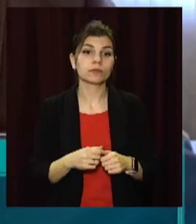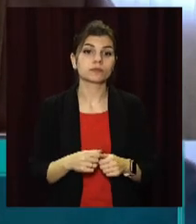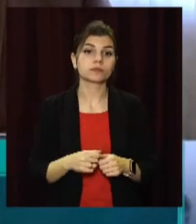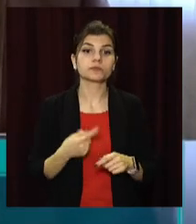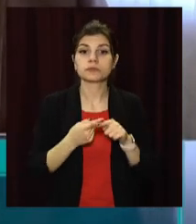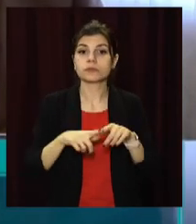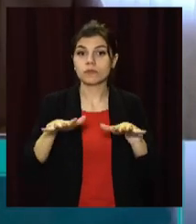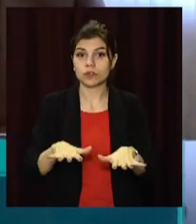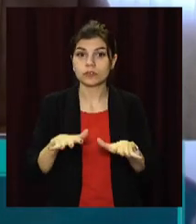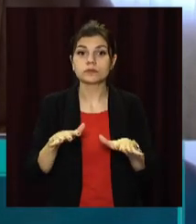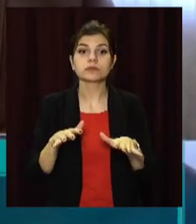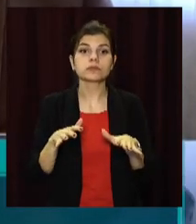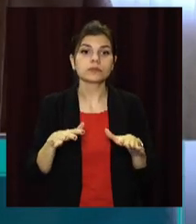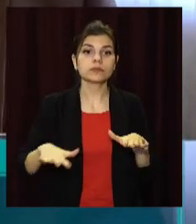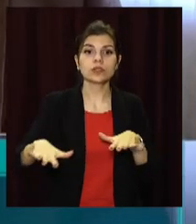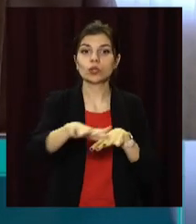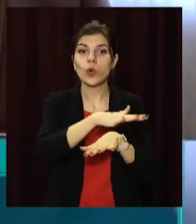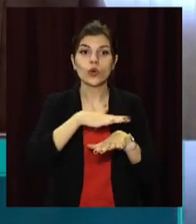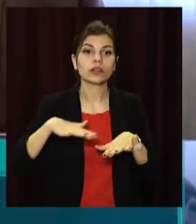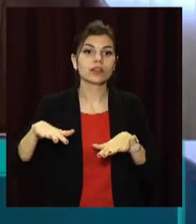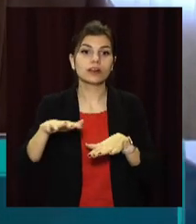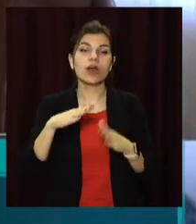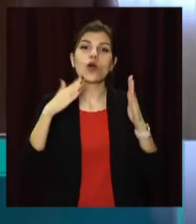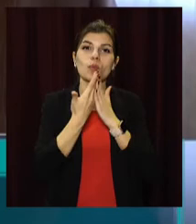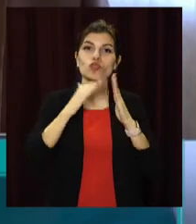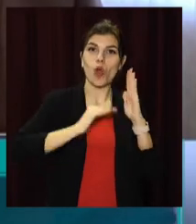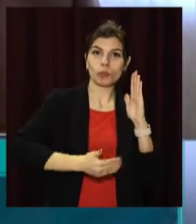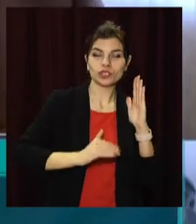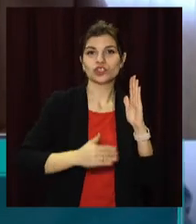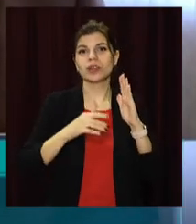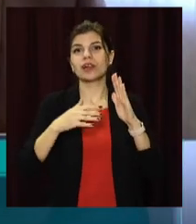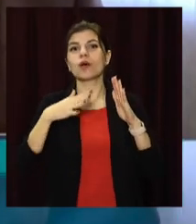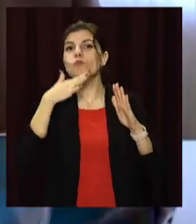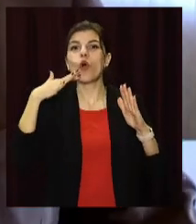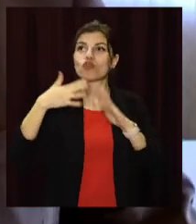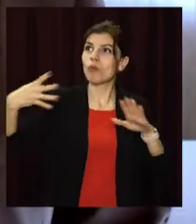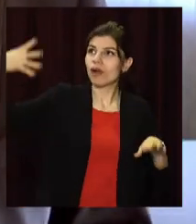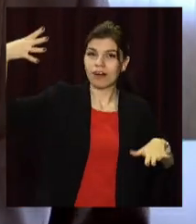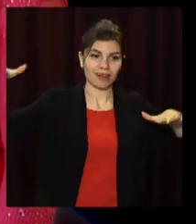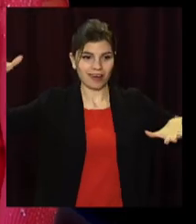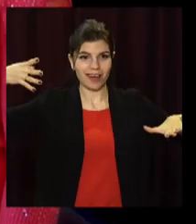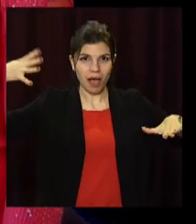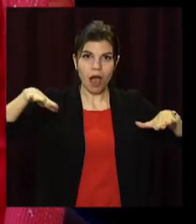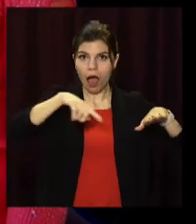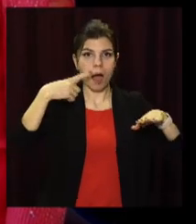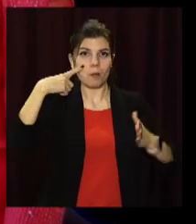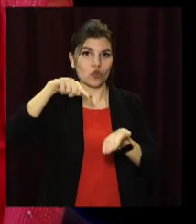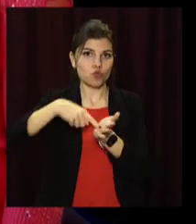яке гарничить територію приватних секторів, жили багатоквартирні будинки.